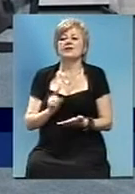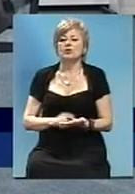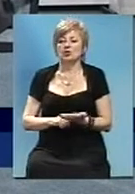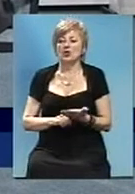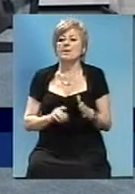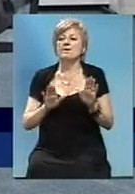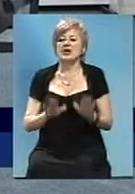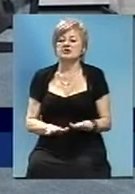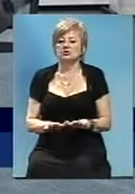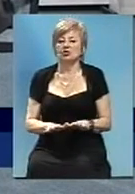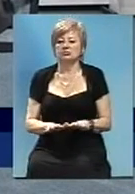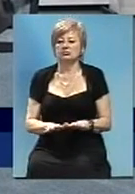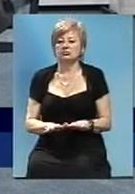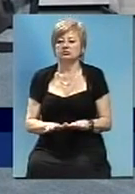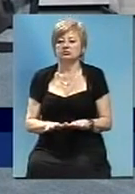місце.